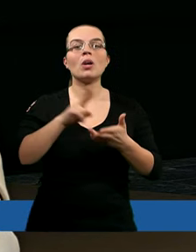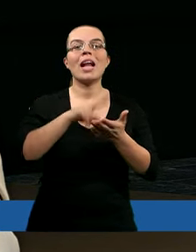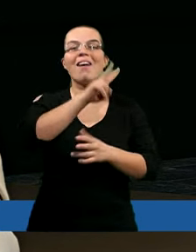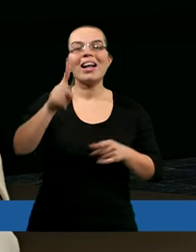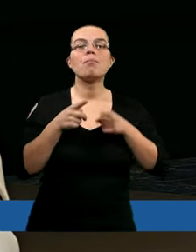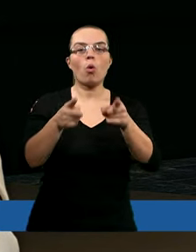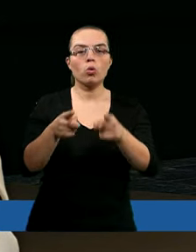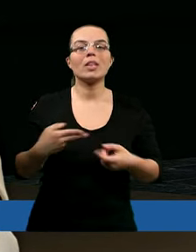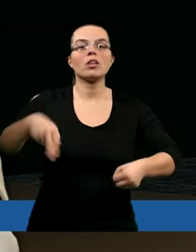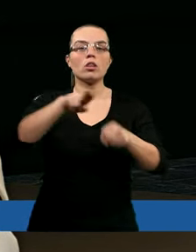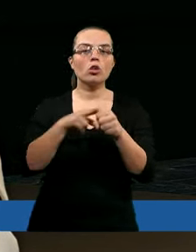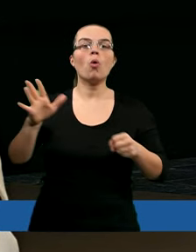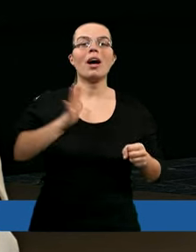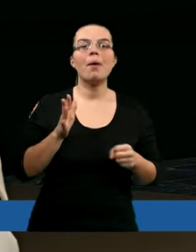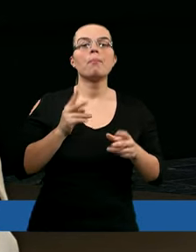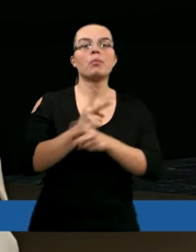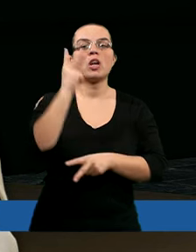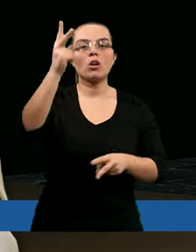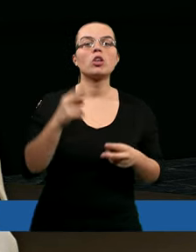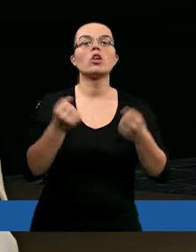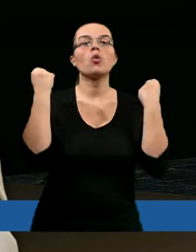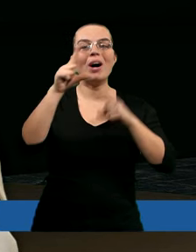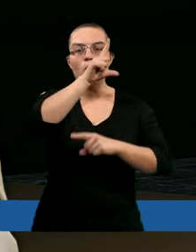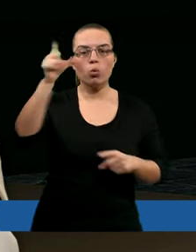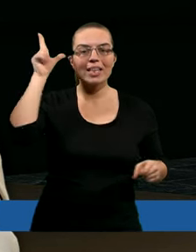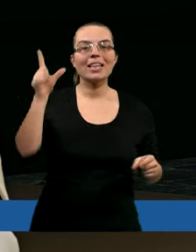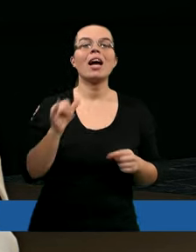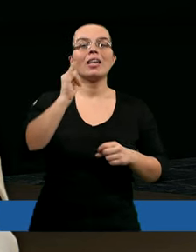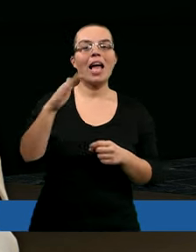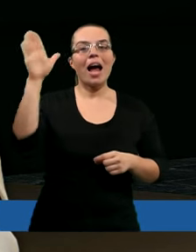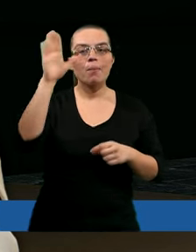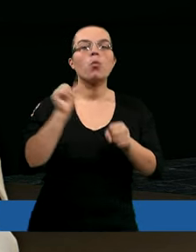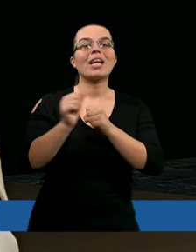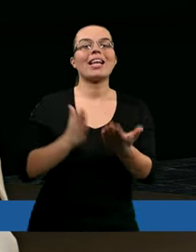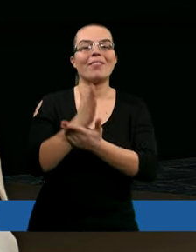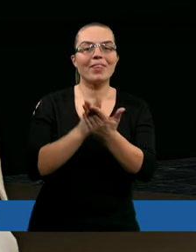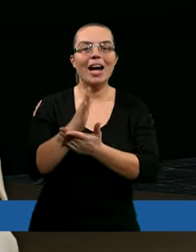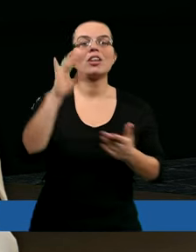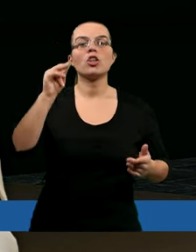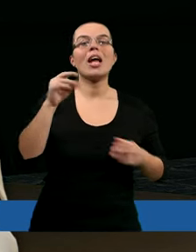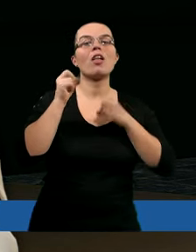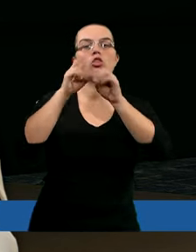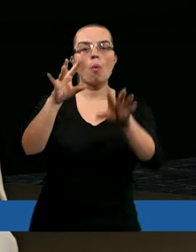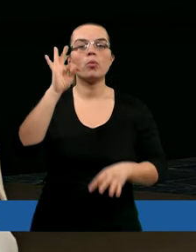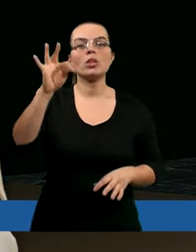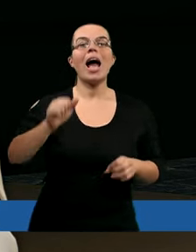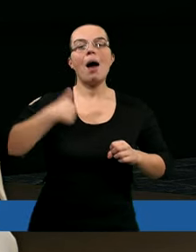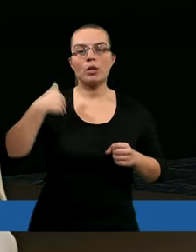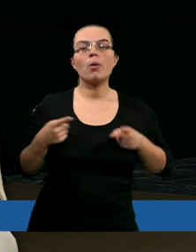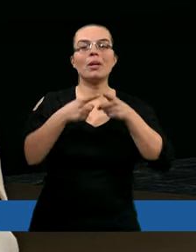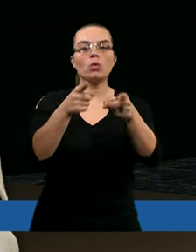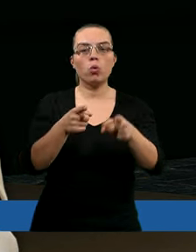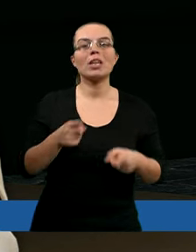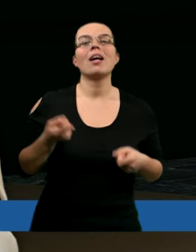was pokuszenie, które by przekraczało siły ludzkie. Lecz Bóg jest wierny i nie dopuści, abyście byli